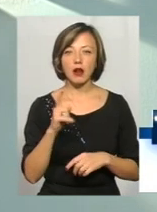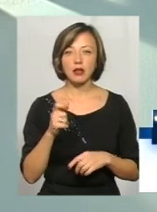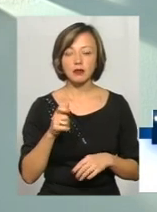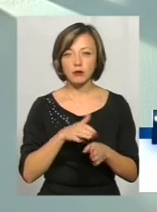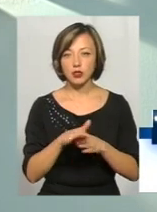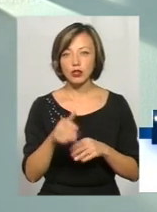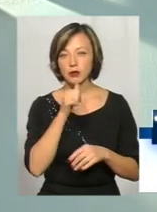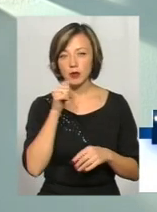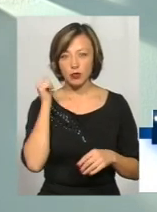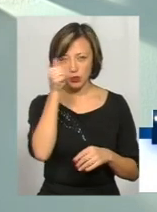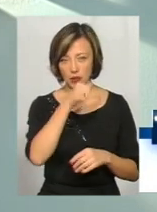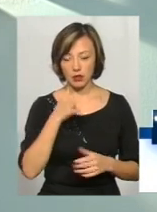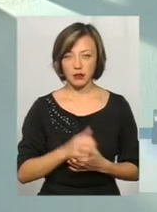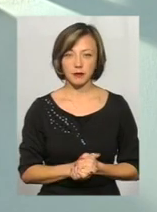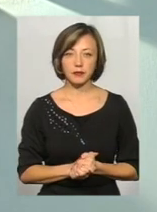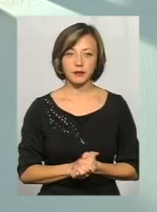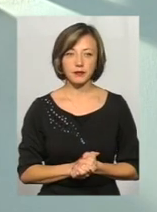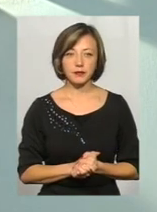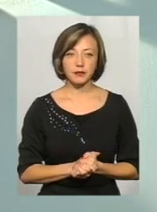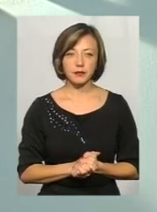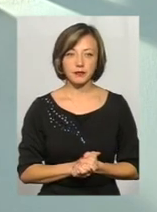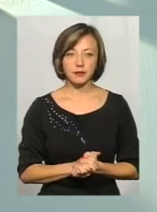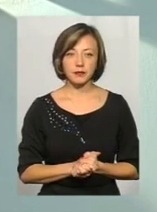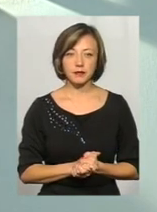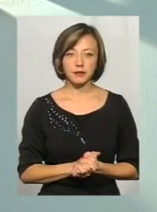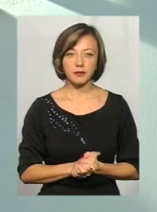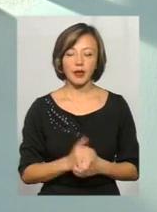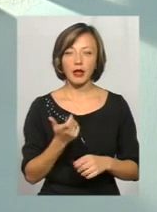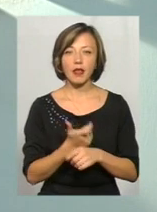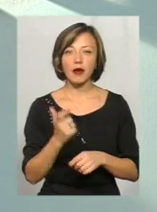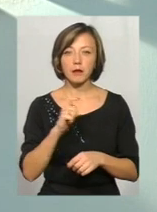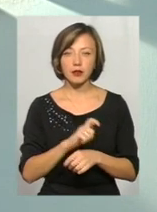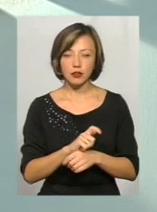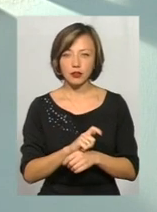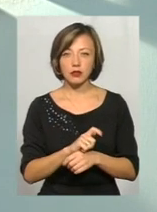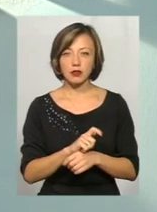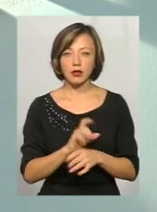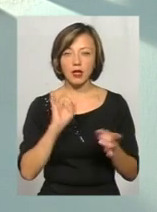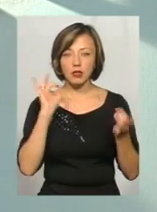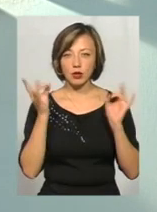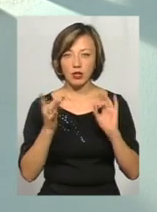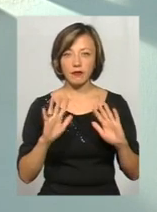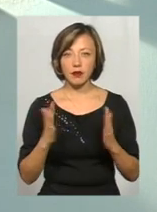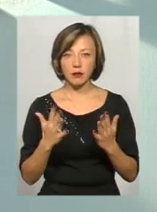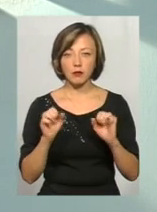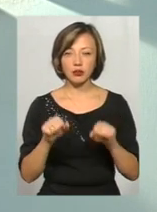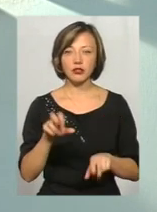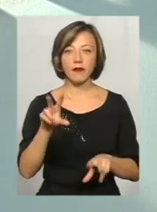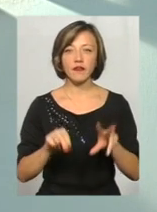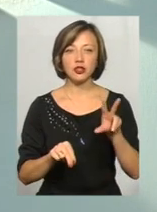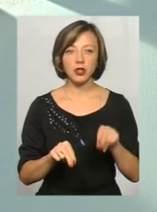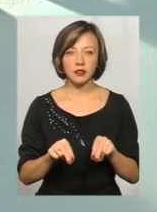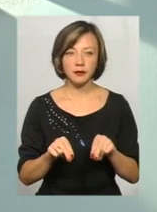ніж за весь рік минулий рік. Повернули ми клієнтам гроші. Найбільший, найрізонарніший випадок, можна вважати,